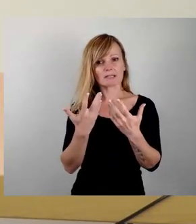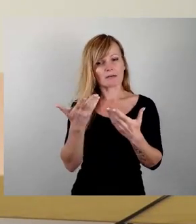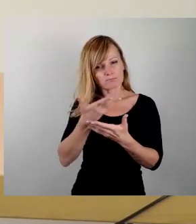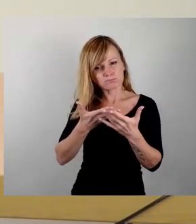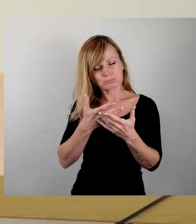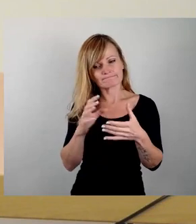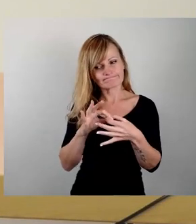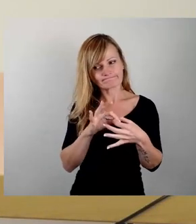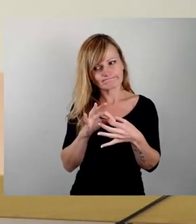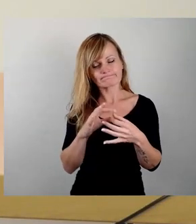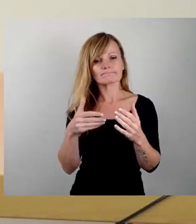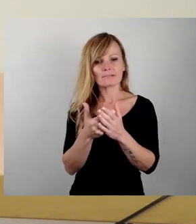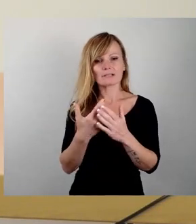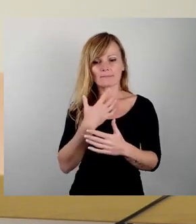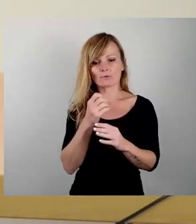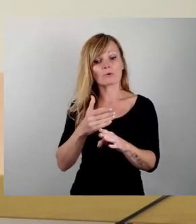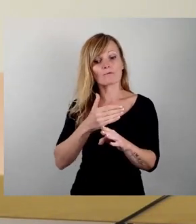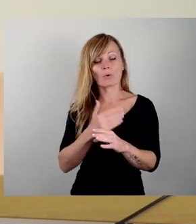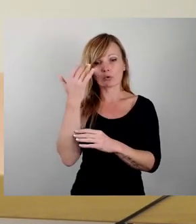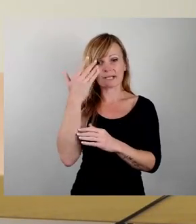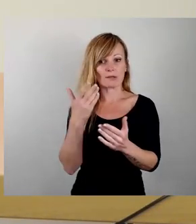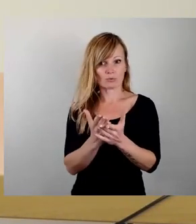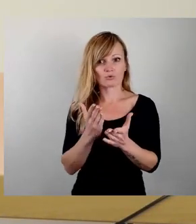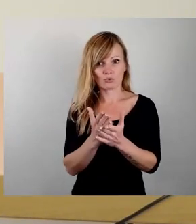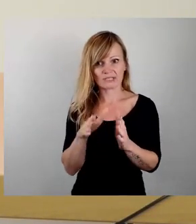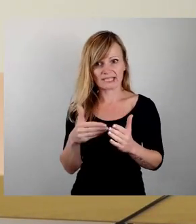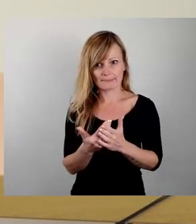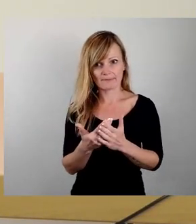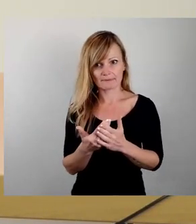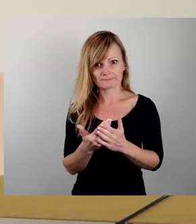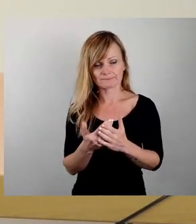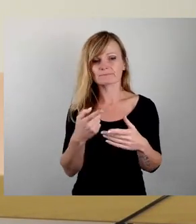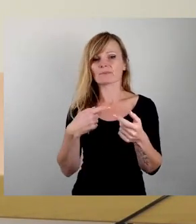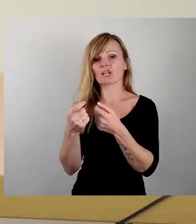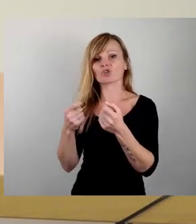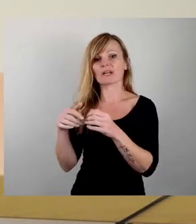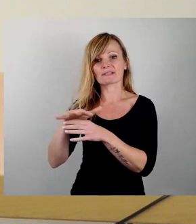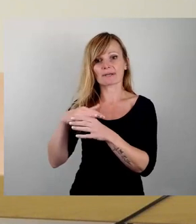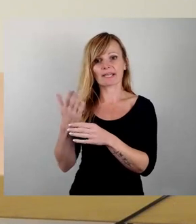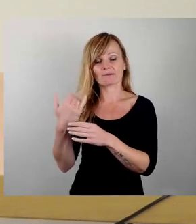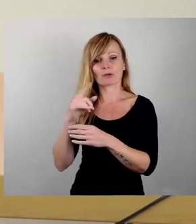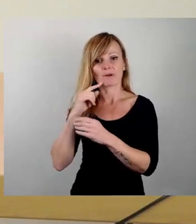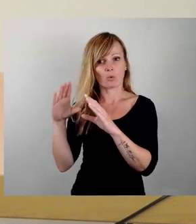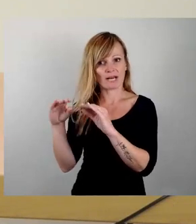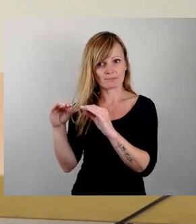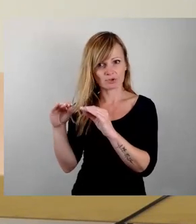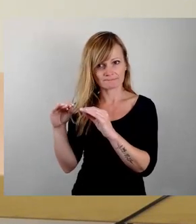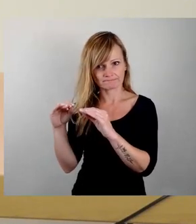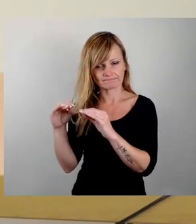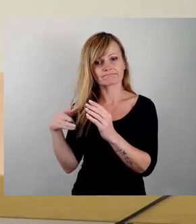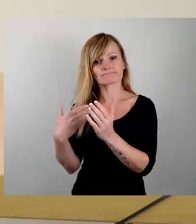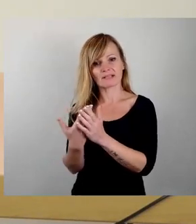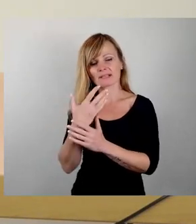es gibt bereits Vorüberlegungen in der Verwaltung dazu, im Geschäftsbereich von Frau Klepsch, deshalb wollen wir Ihnen gerne so ein Konzept